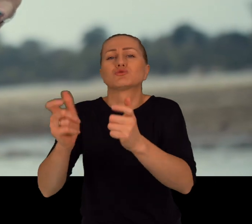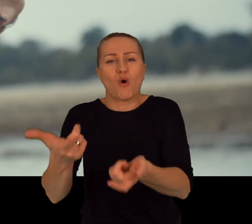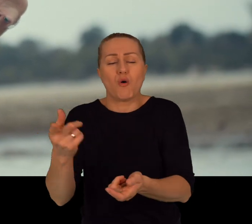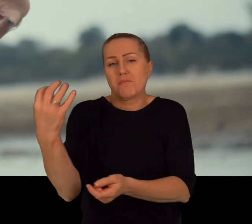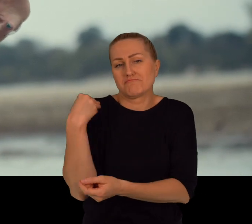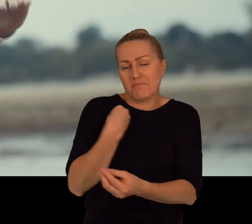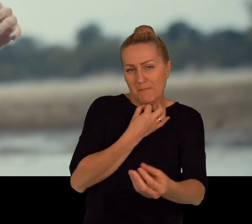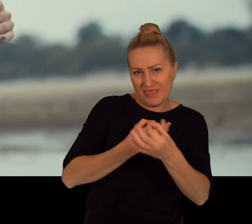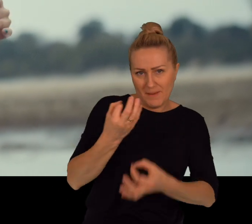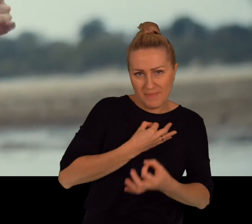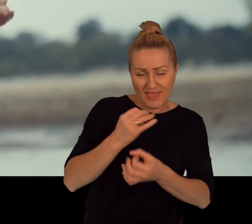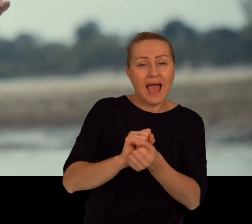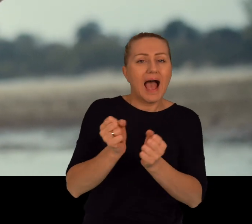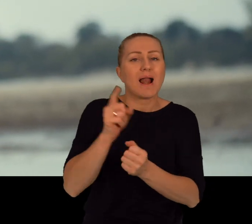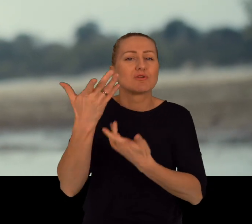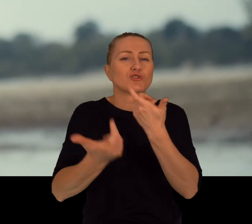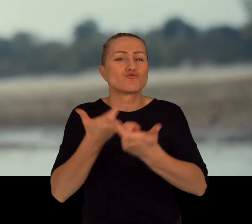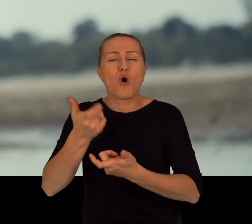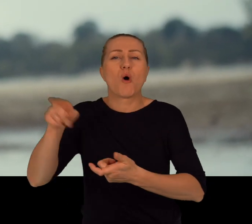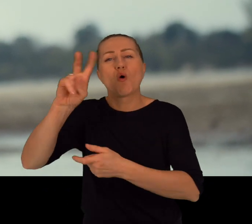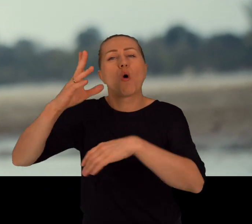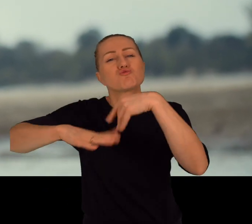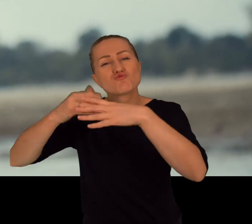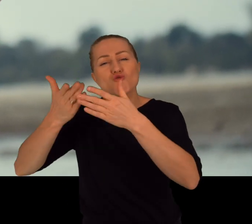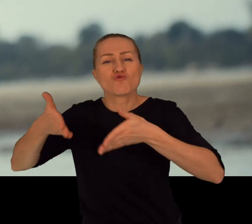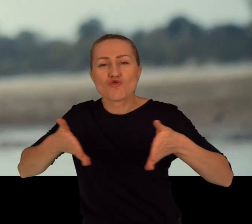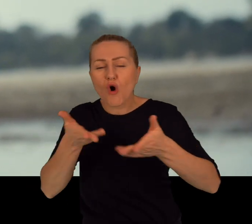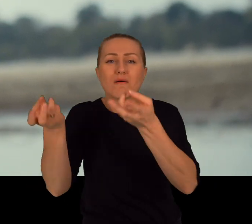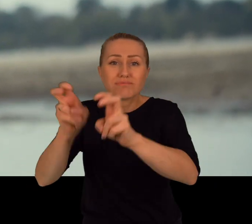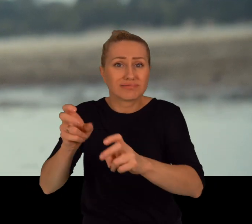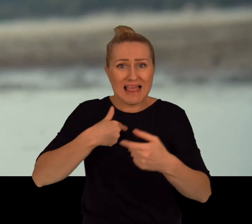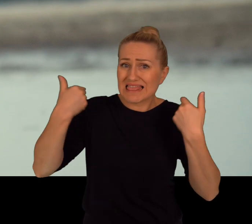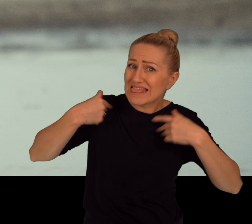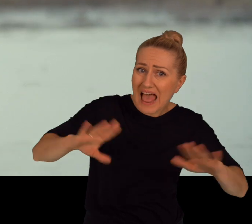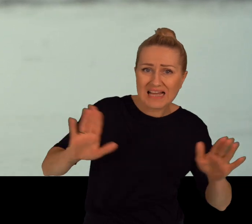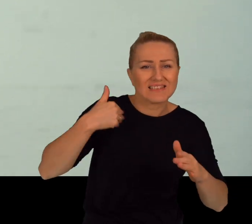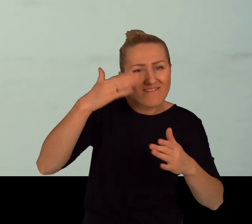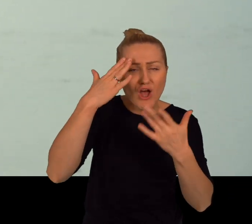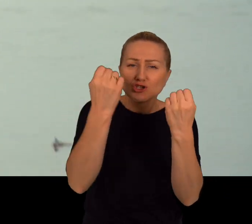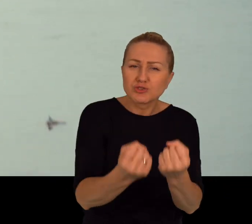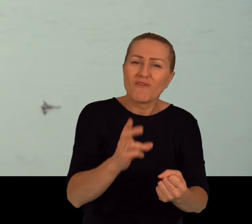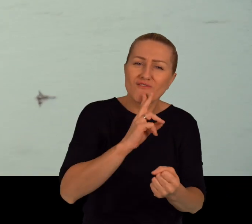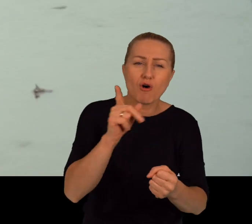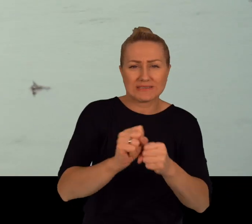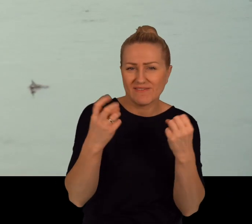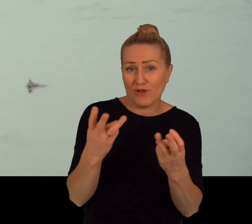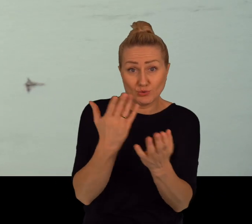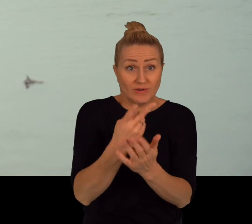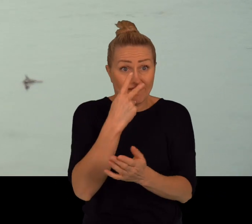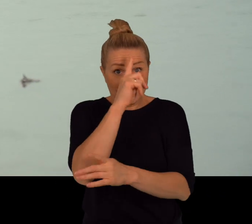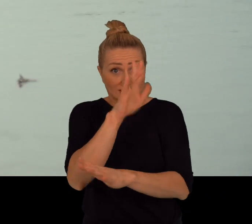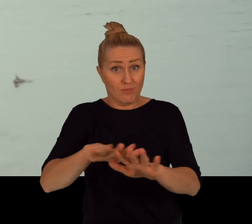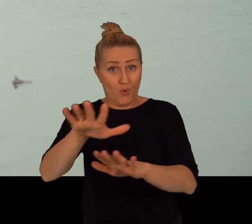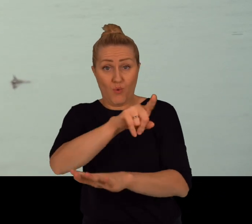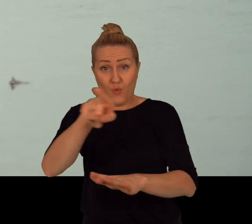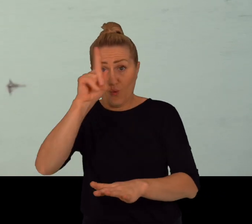Albo, o, tutaj chcą nam wybudować jakąś inwestycję, chcą nam zrobić drogę, a my nie chcemy, bo my wiemy, że ta woda jest ważna, więc też jakby zmieniła się świadomość